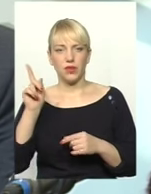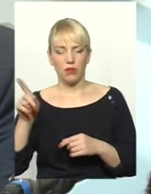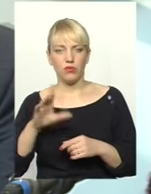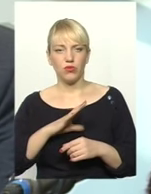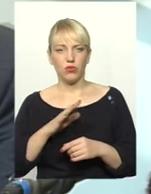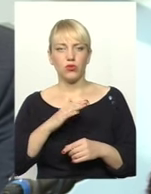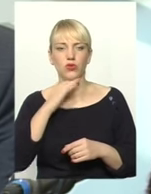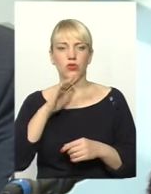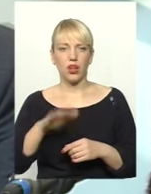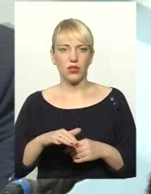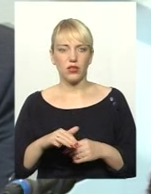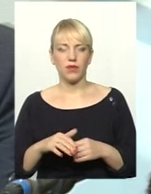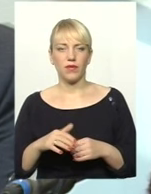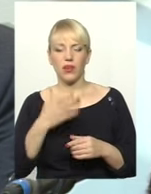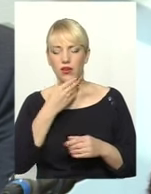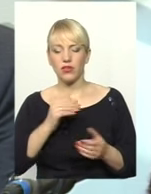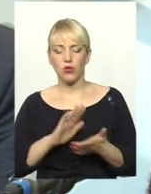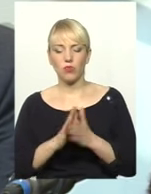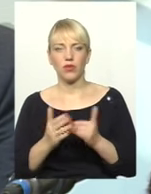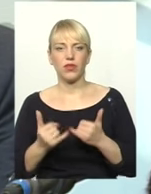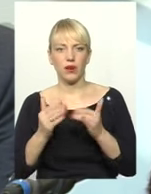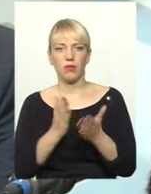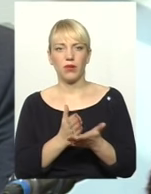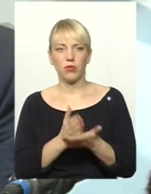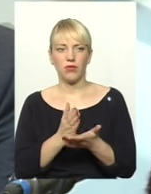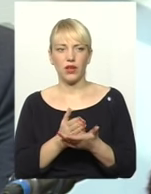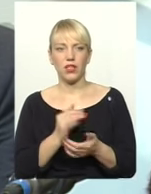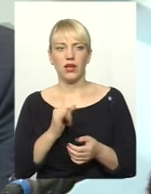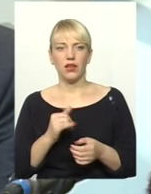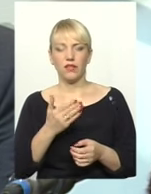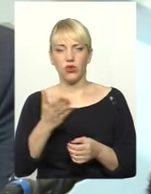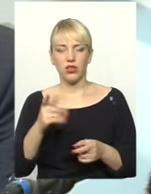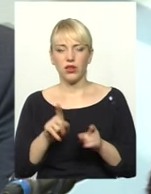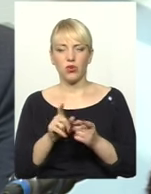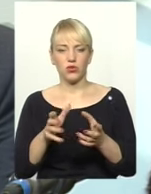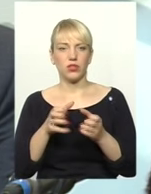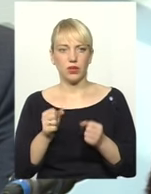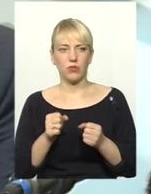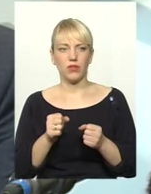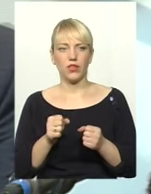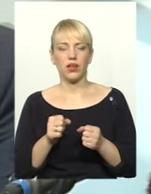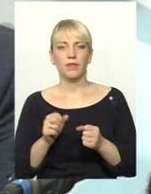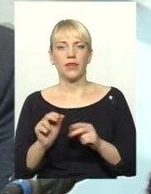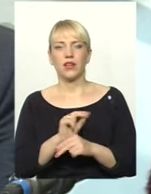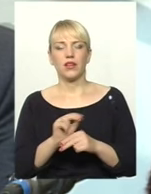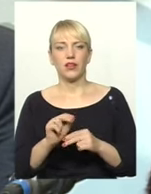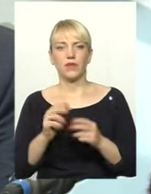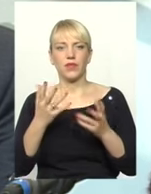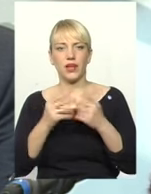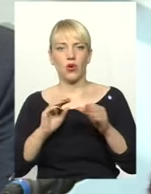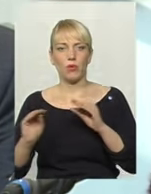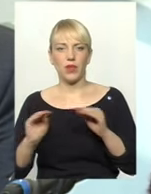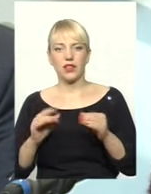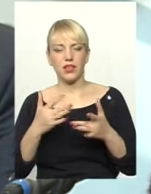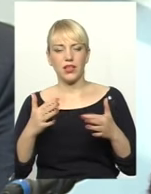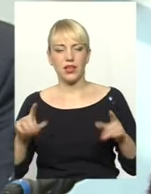достатньо належні умови для їхнього перебування. І вони також отримували фізіотерапевтичне обладнання та різні